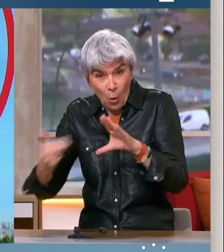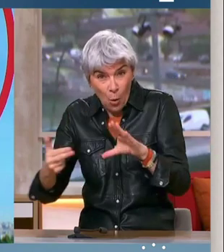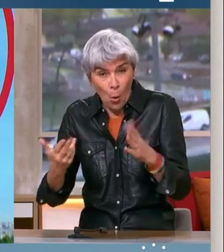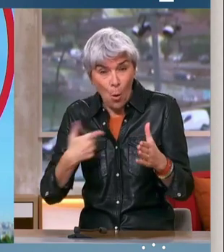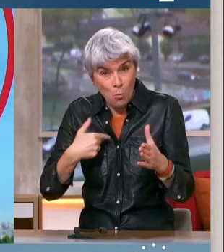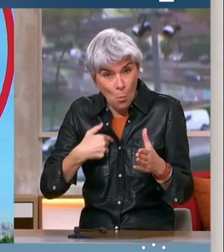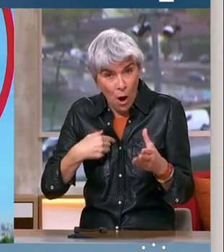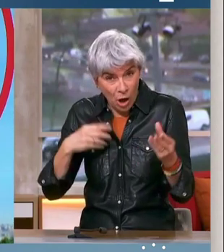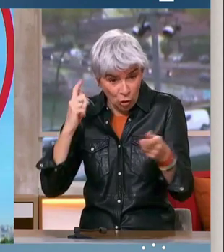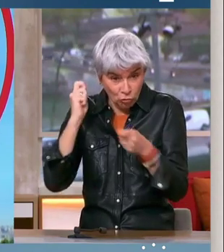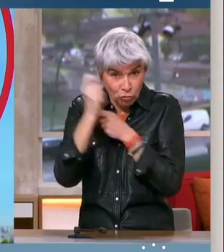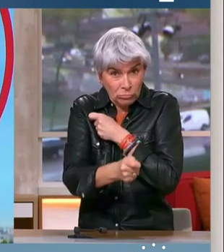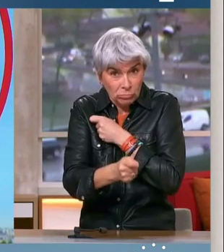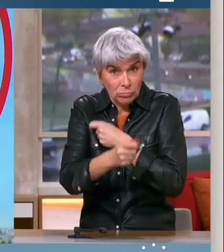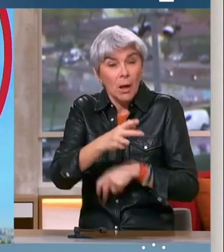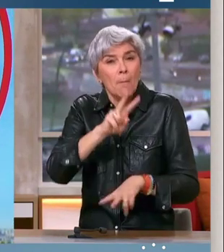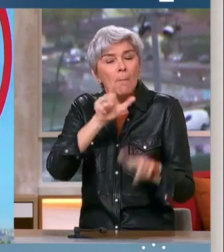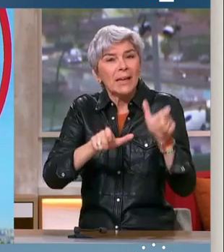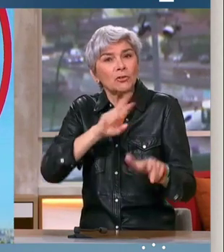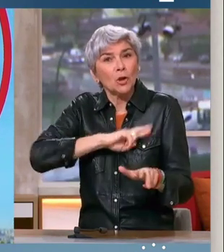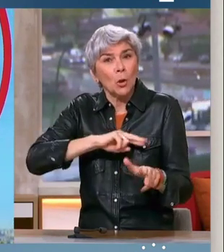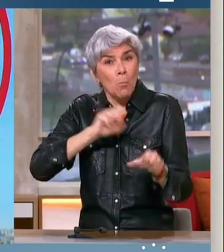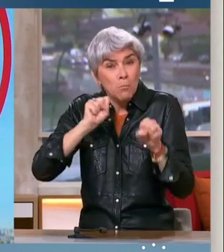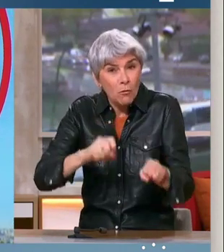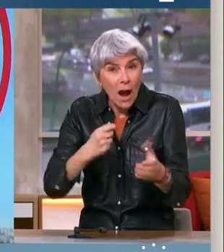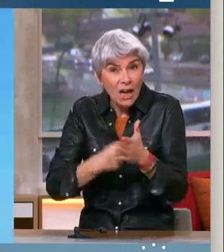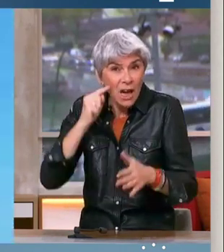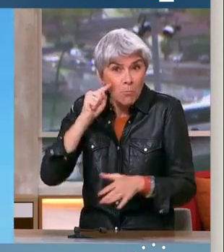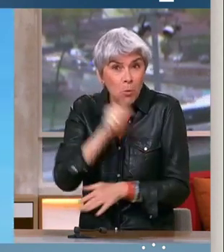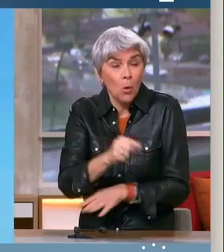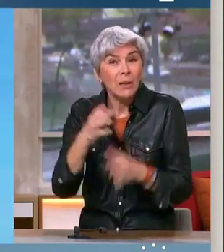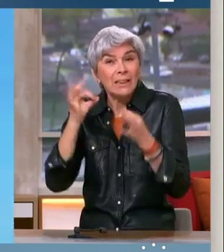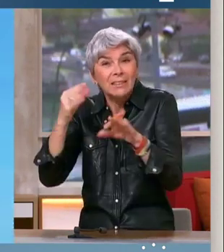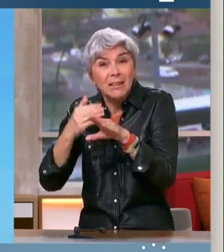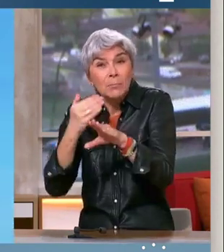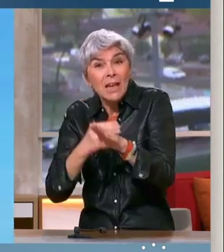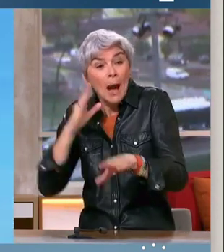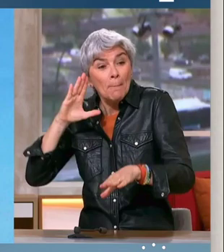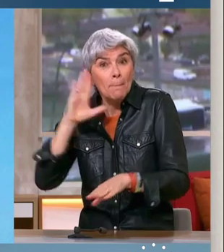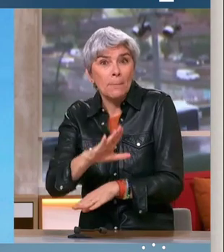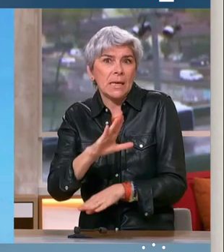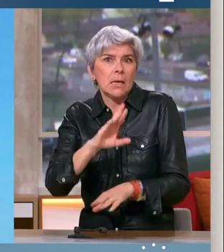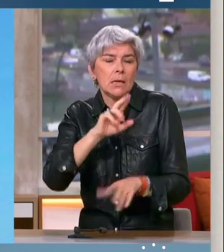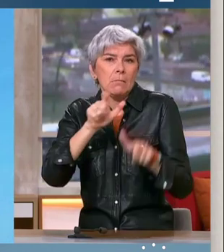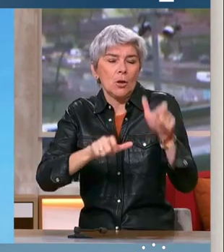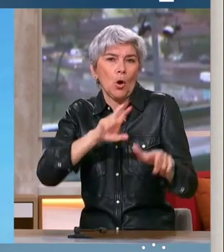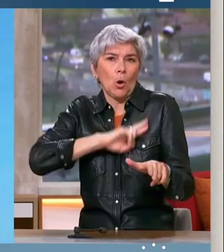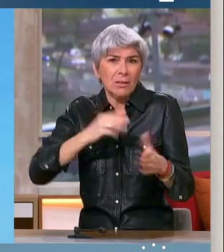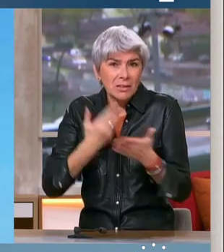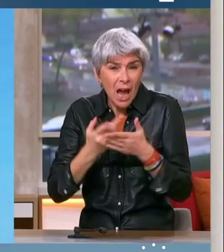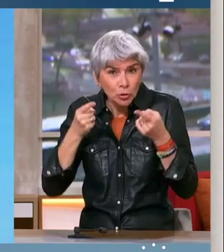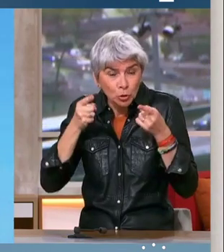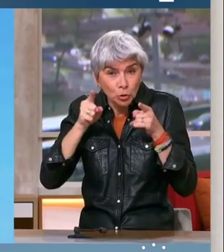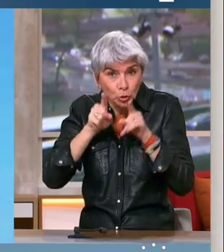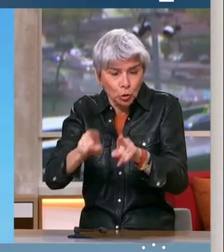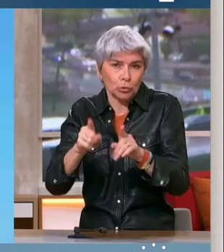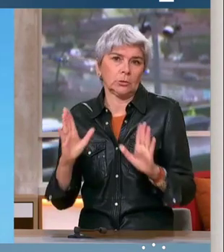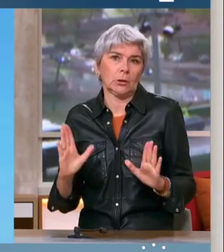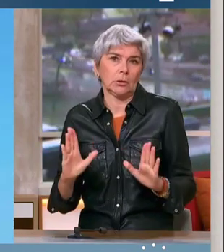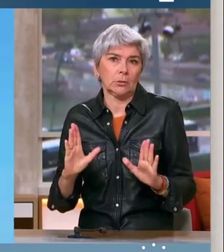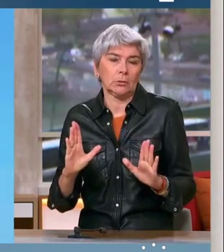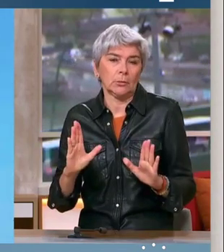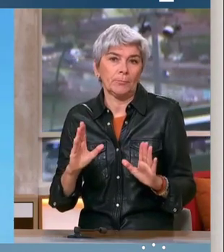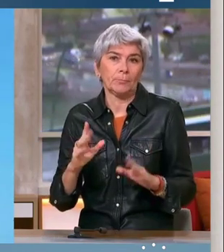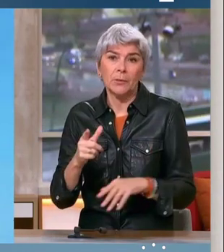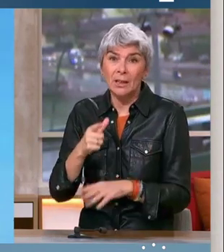'euros que je rends aux retraités, c'est du pouvoir d'achat pour eux. 10 milliards d'euros pour les retraités, c'est une mesure de justice sociale. M.